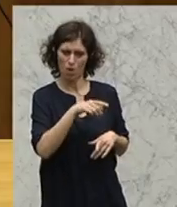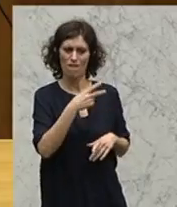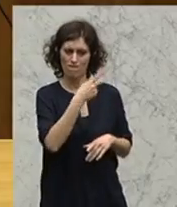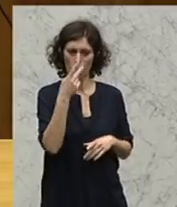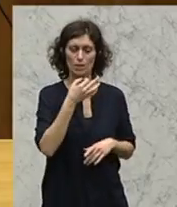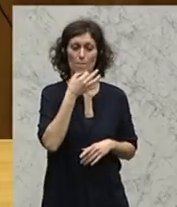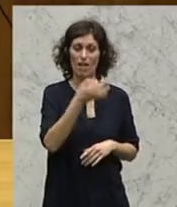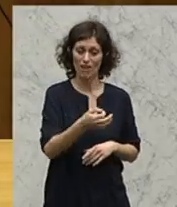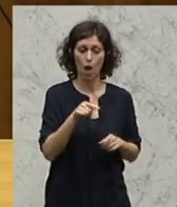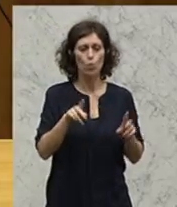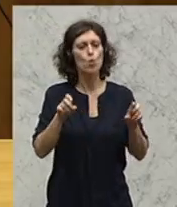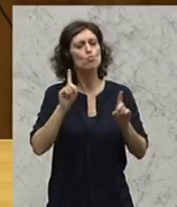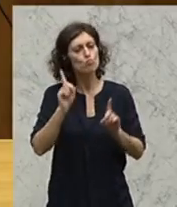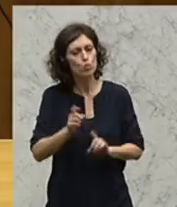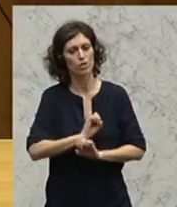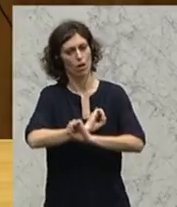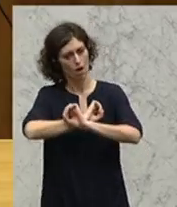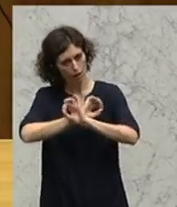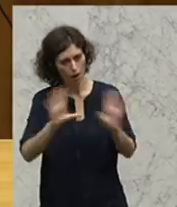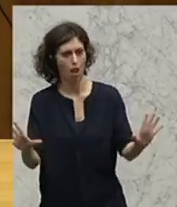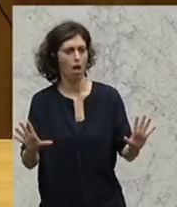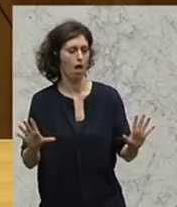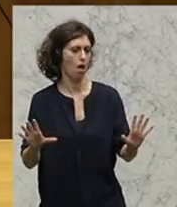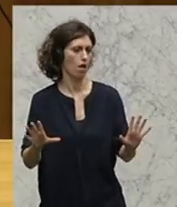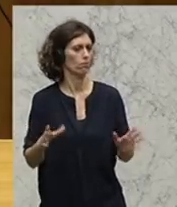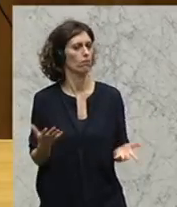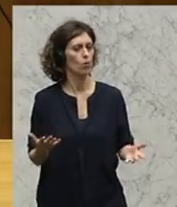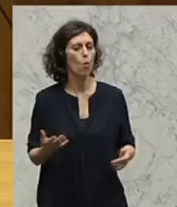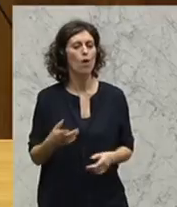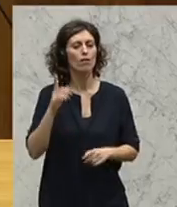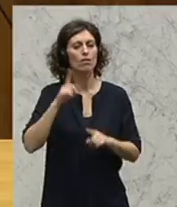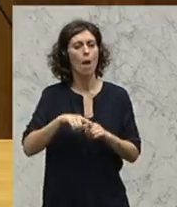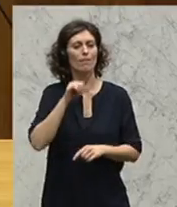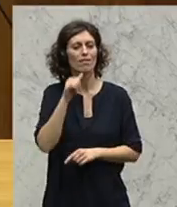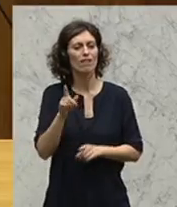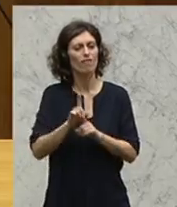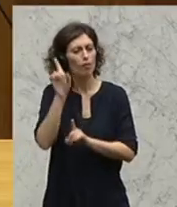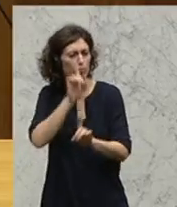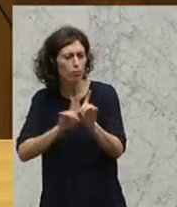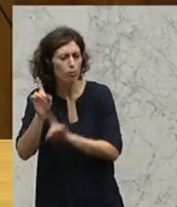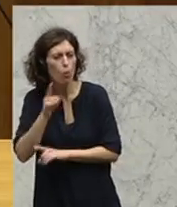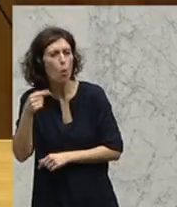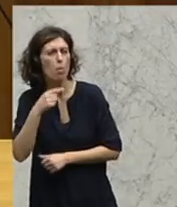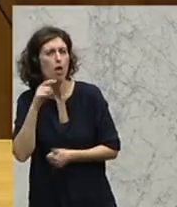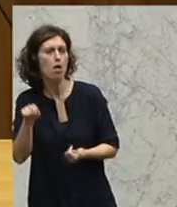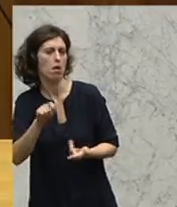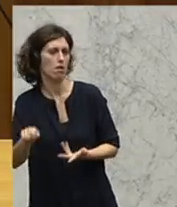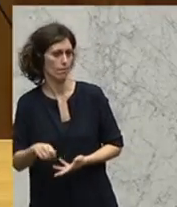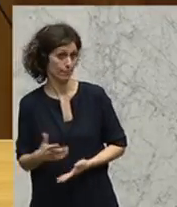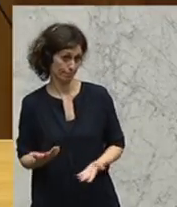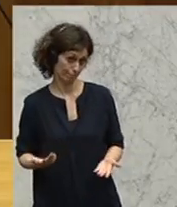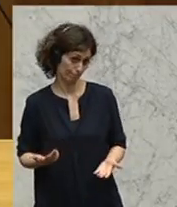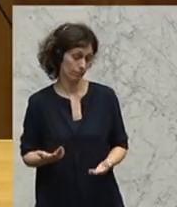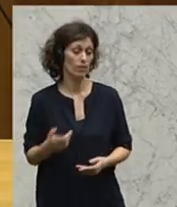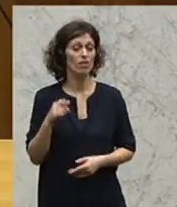gefragt wird, eine eindeutige sein sollte und Spekulationen keinen Raum lassen sollte. Das sind